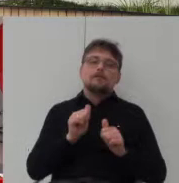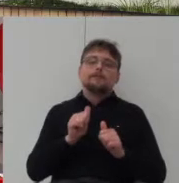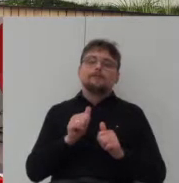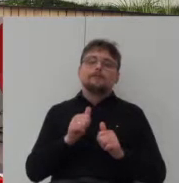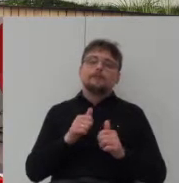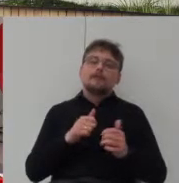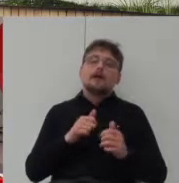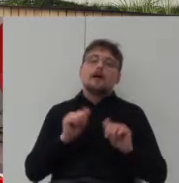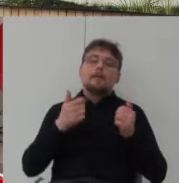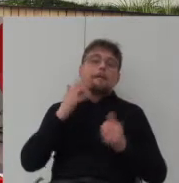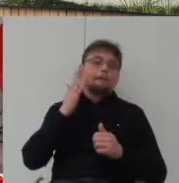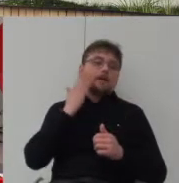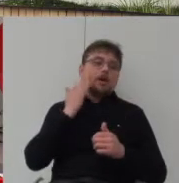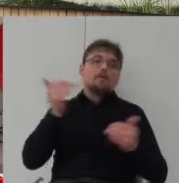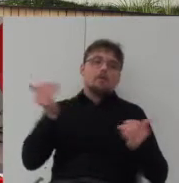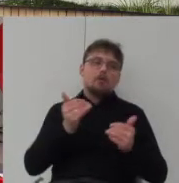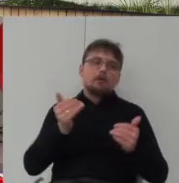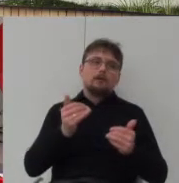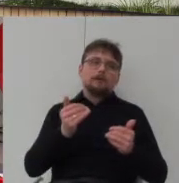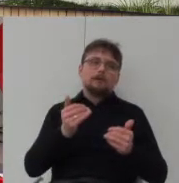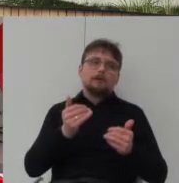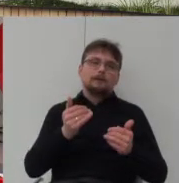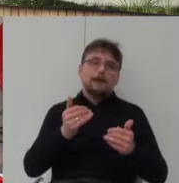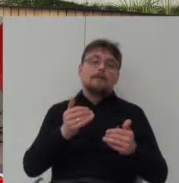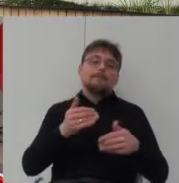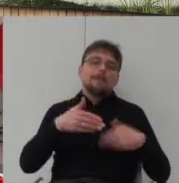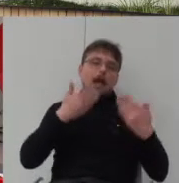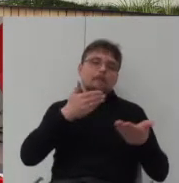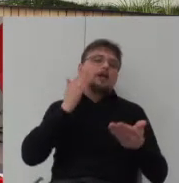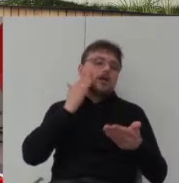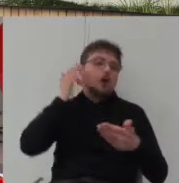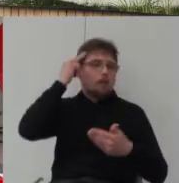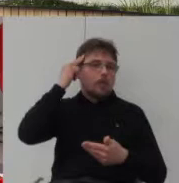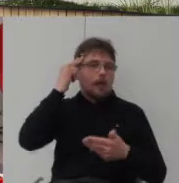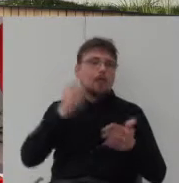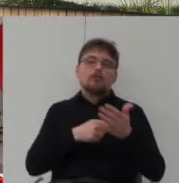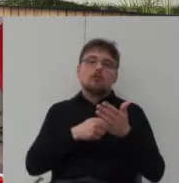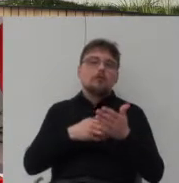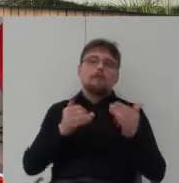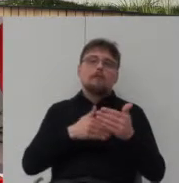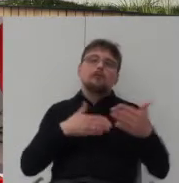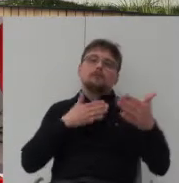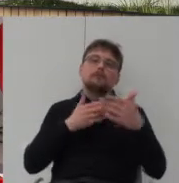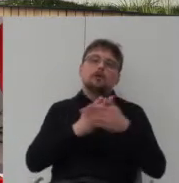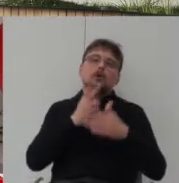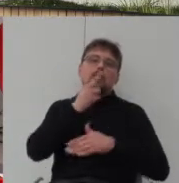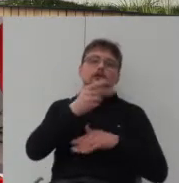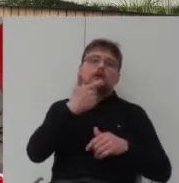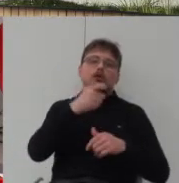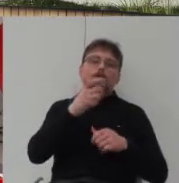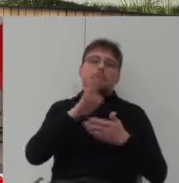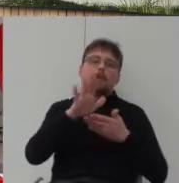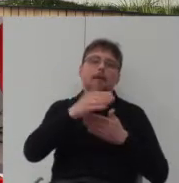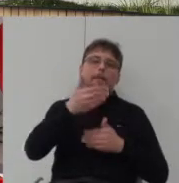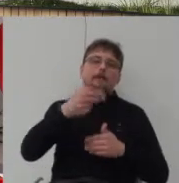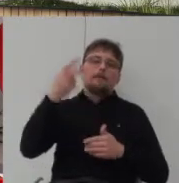mieszkanie spełniało te warunki mieszkania komunalnego nie może przekroczyć 115 m2 łącznie z